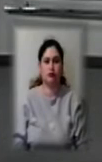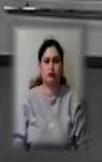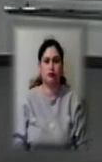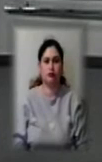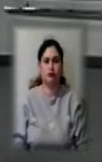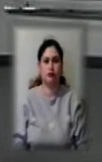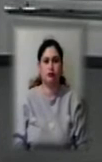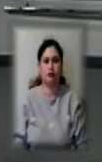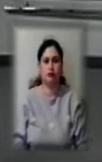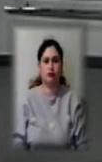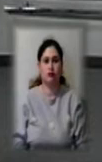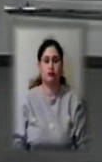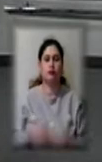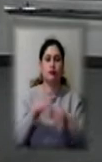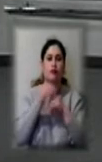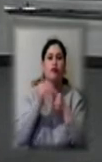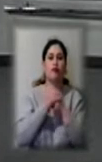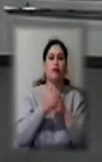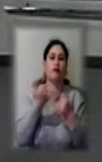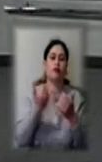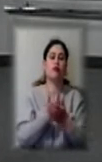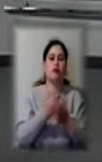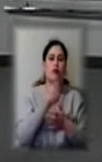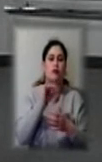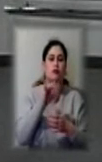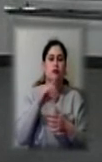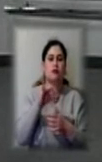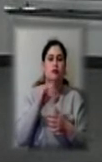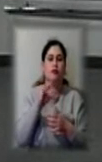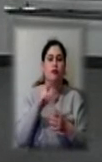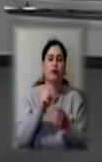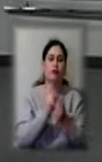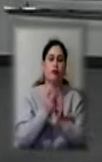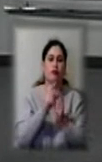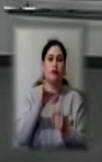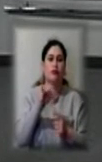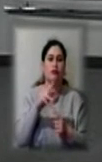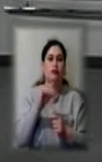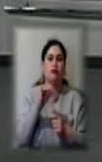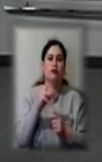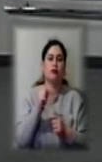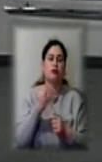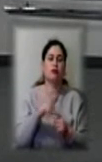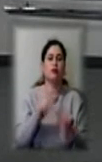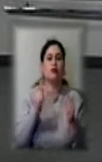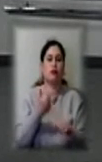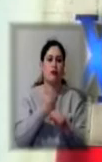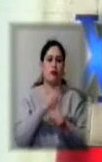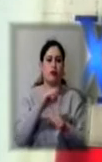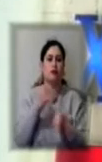Добрий вечір, в ефірі новини в студії Оксана Странова. Сурдоперекла Таліни Краєвської. Коротко про головні теми випуску.